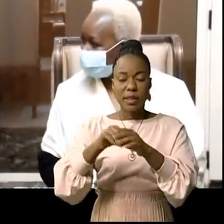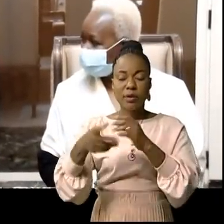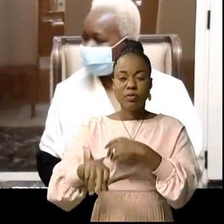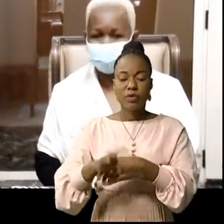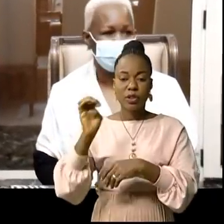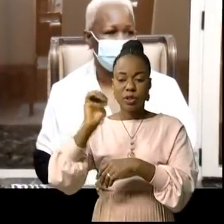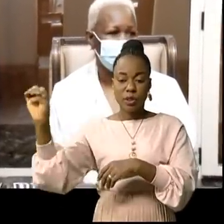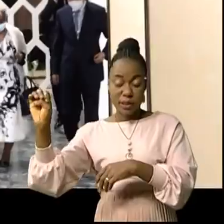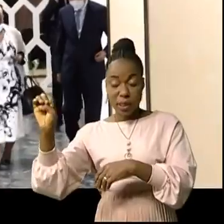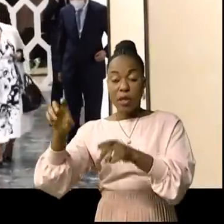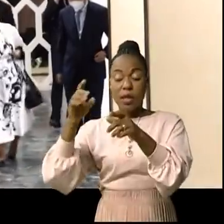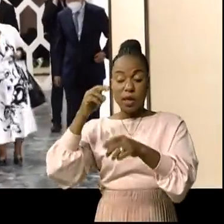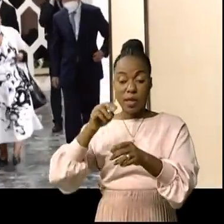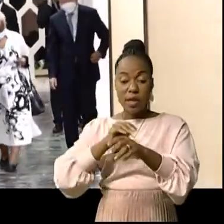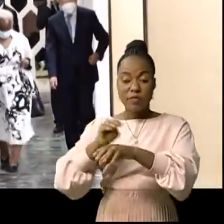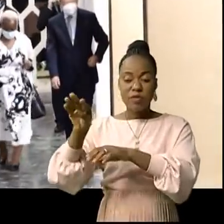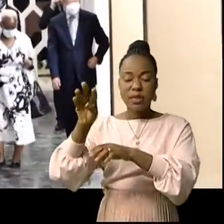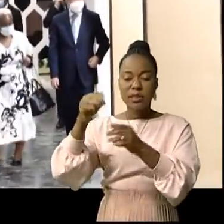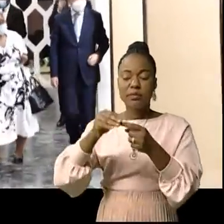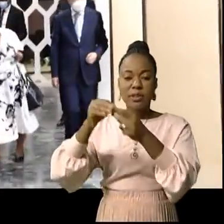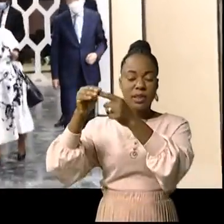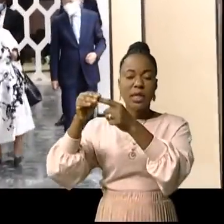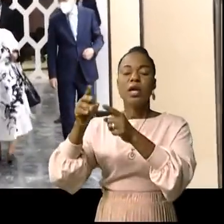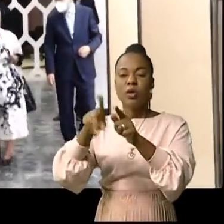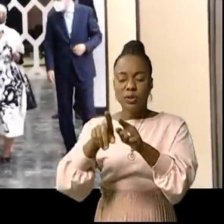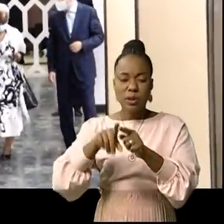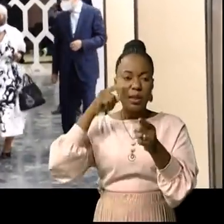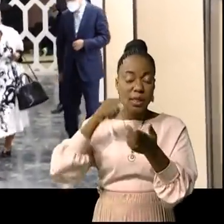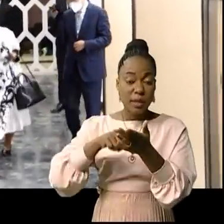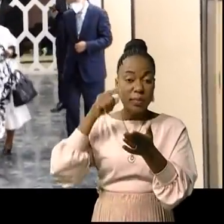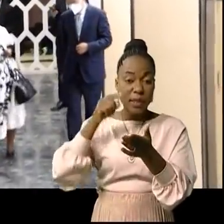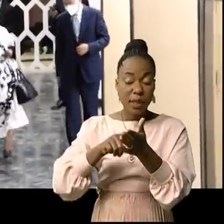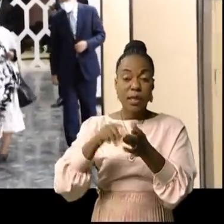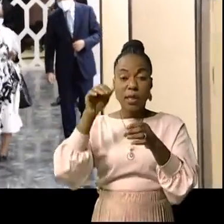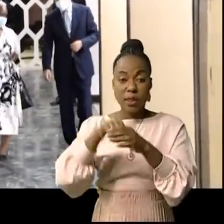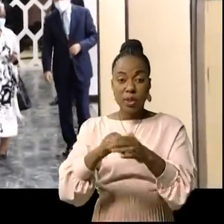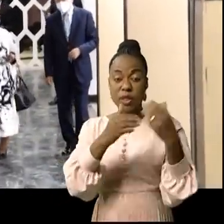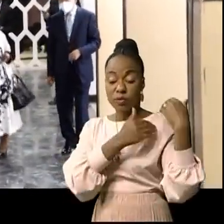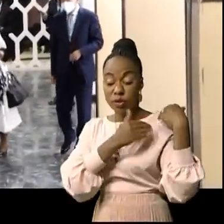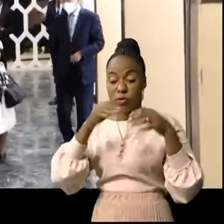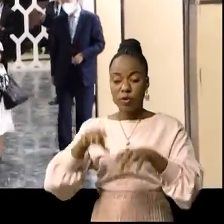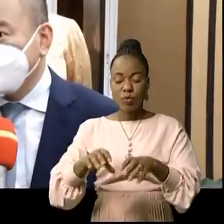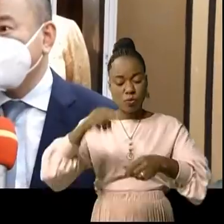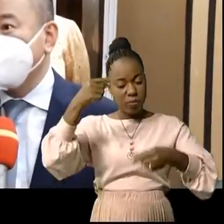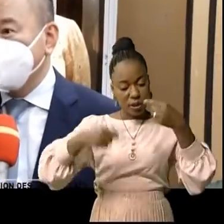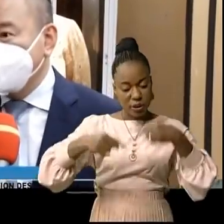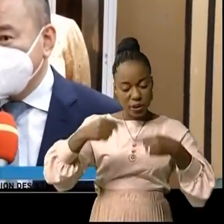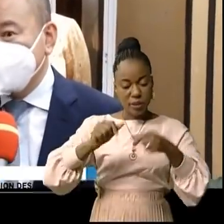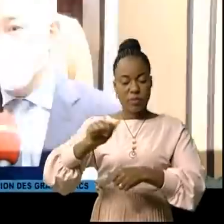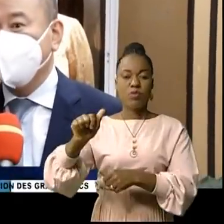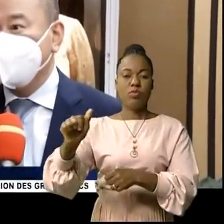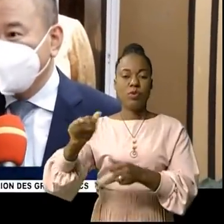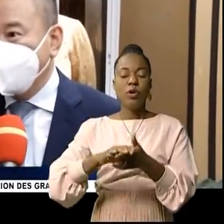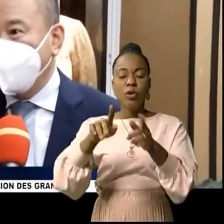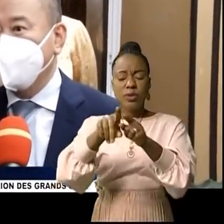Kivu et des Litoris, l'envoyé spécial d'Antonio Diterès a fait remarquer que c'est aux autorités de la RDC d'en juger. C'est une